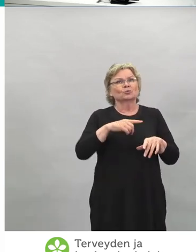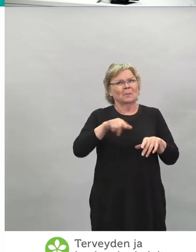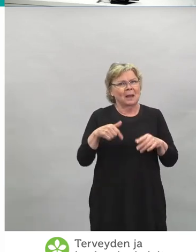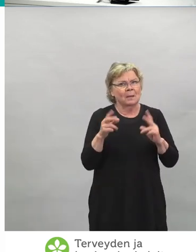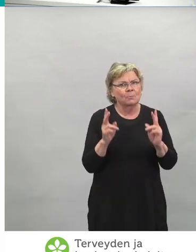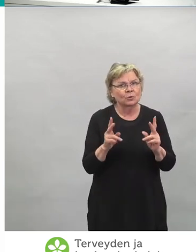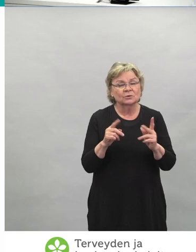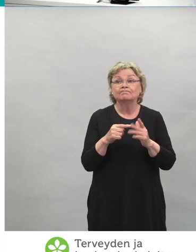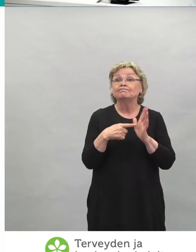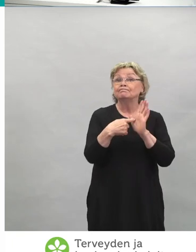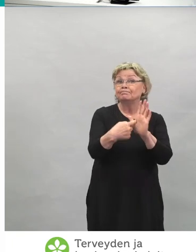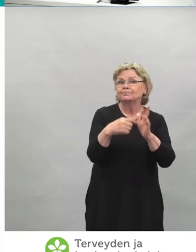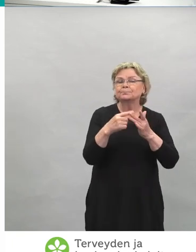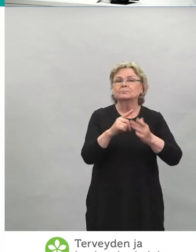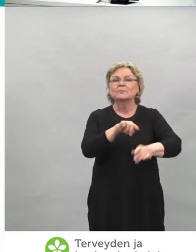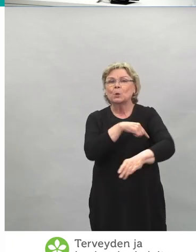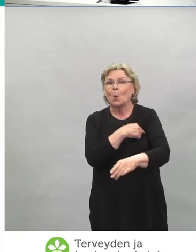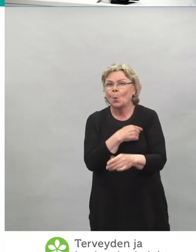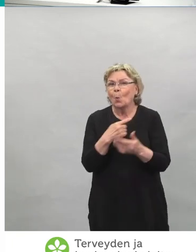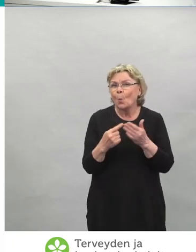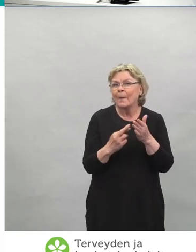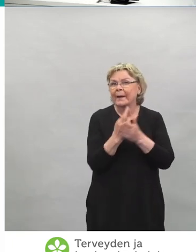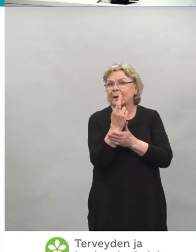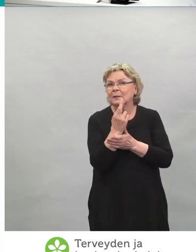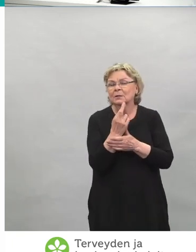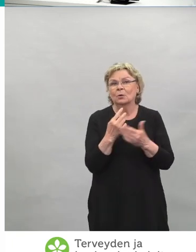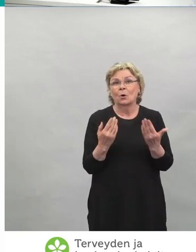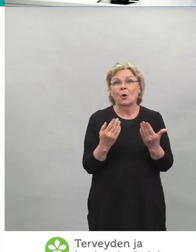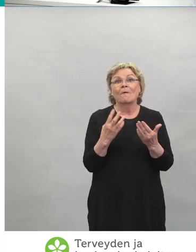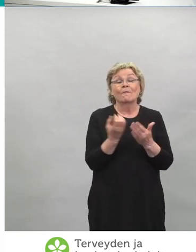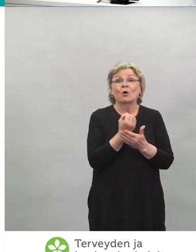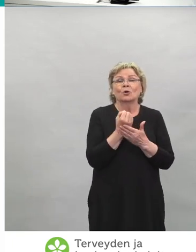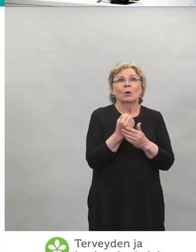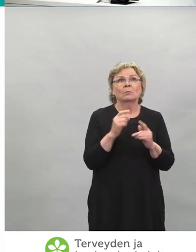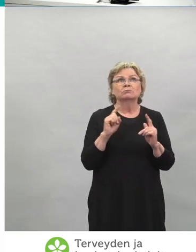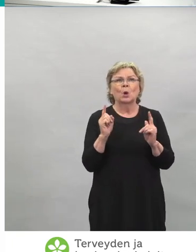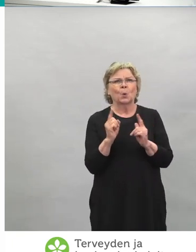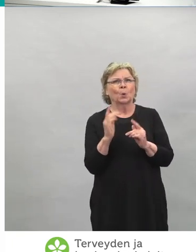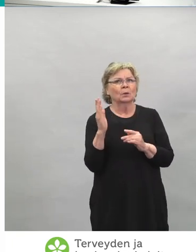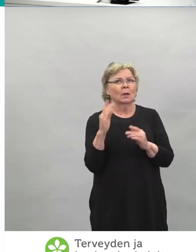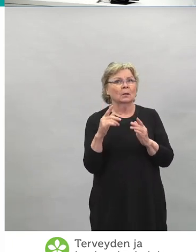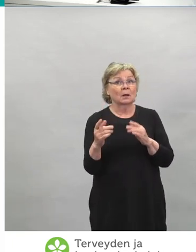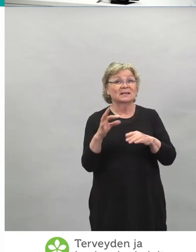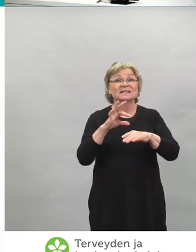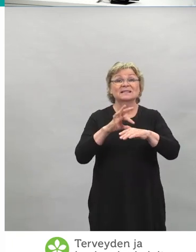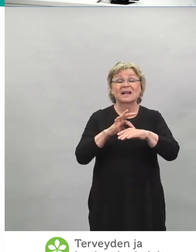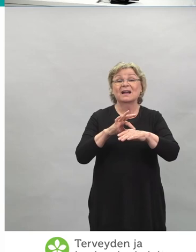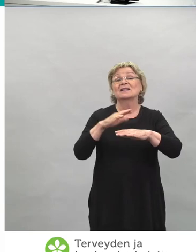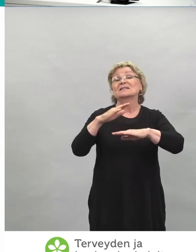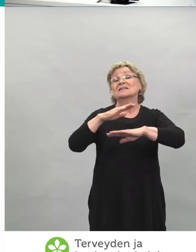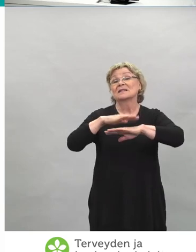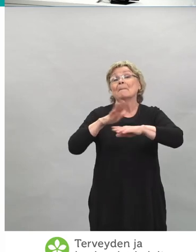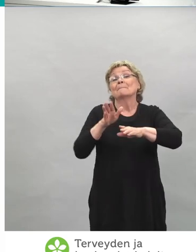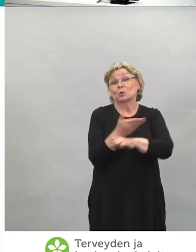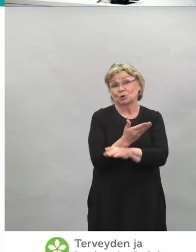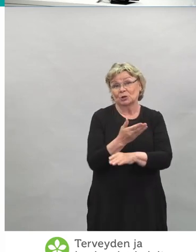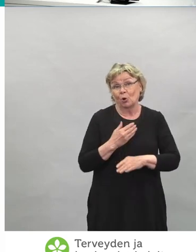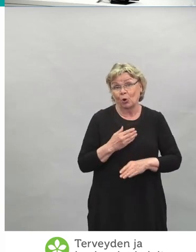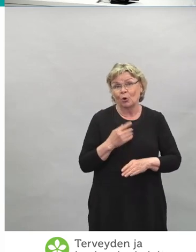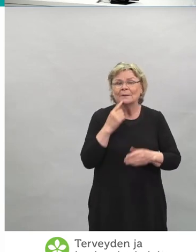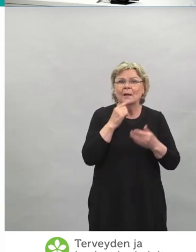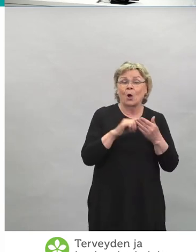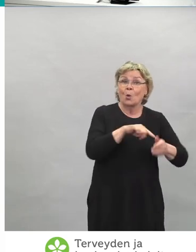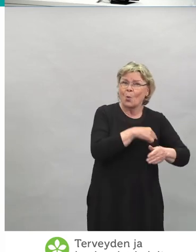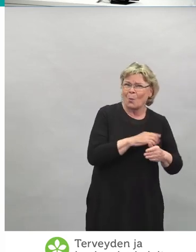esimerkiksi kun kuumereaktioita tulee, niin se voi johtaa lyhytaikaiseen sairaspoissaoloonkin. Eli kuumeisena ei enää sitten